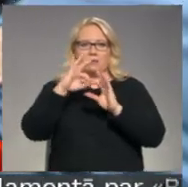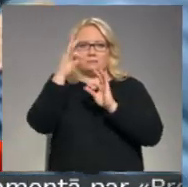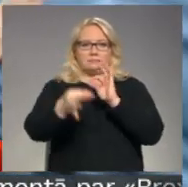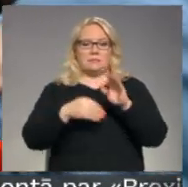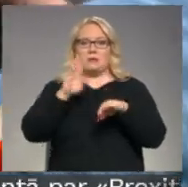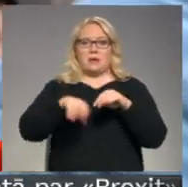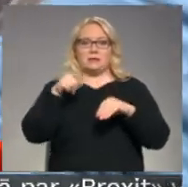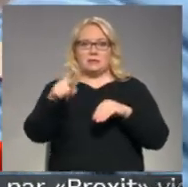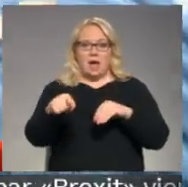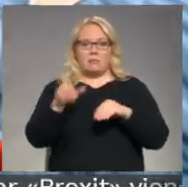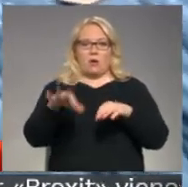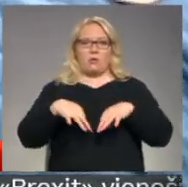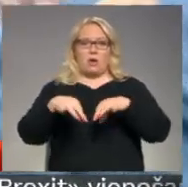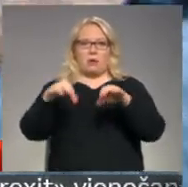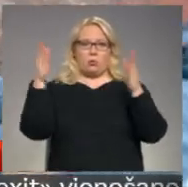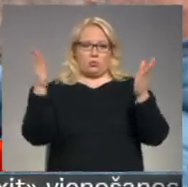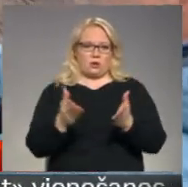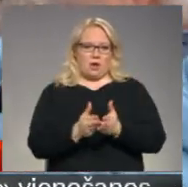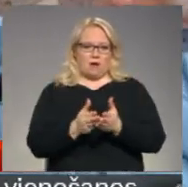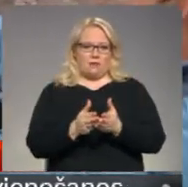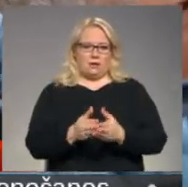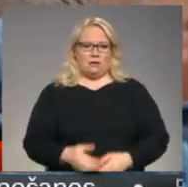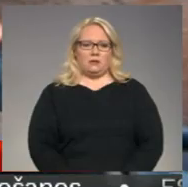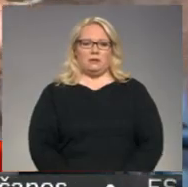bez tām būtu grāvī. Apmainām šādi.